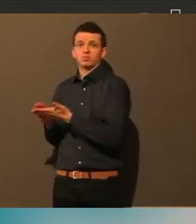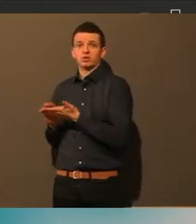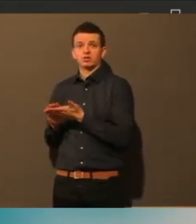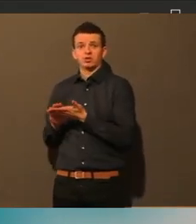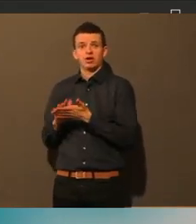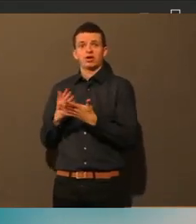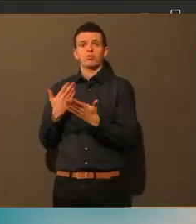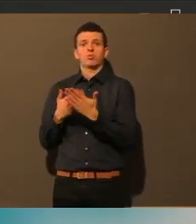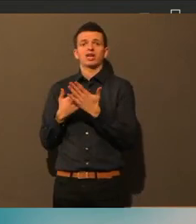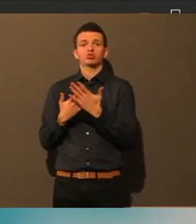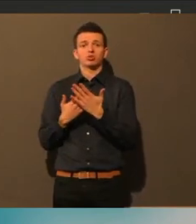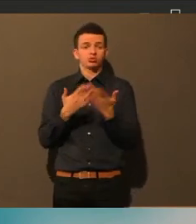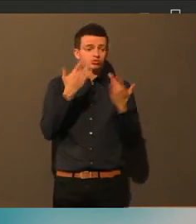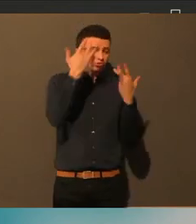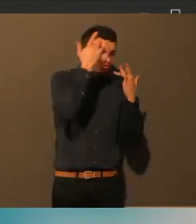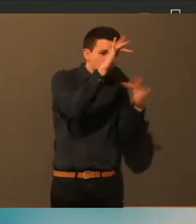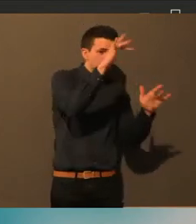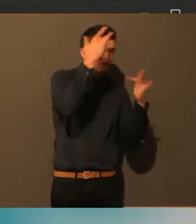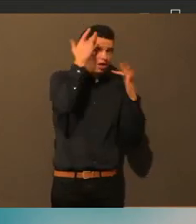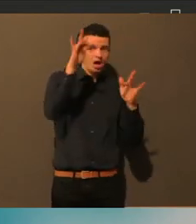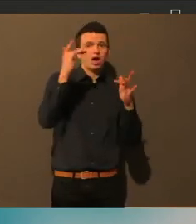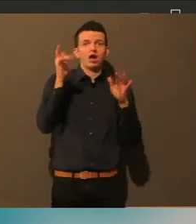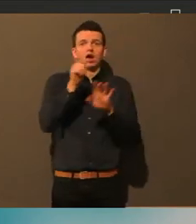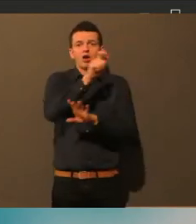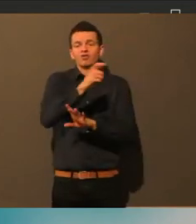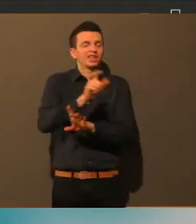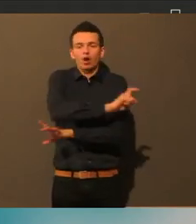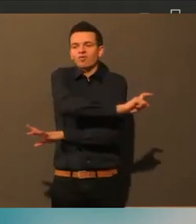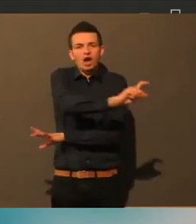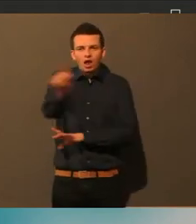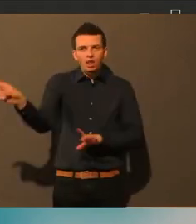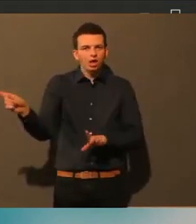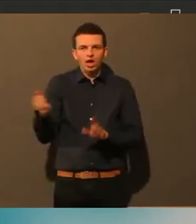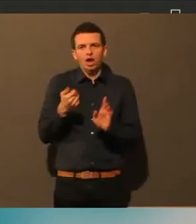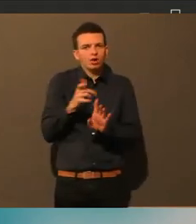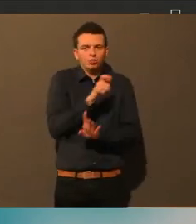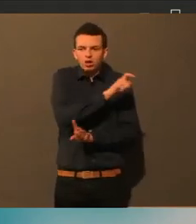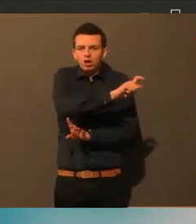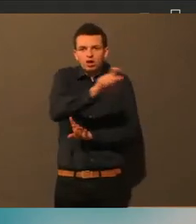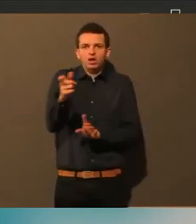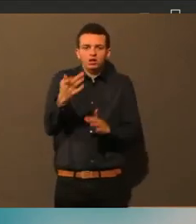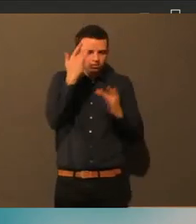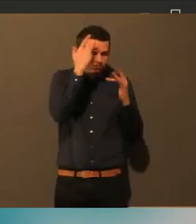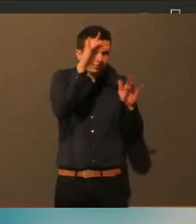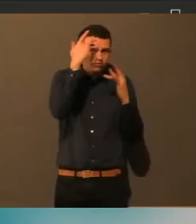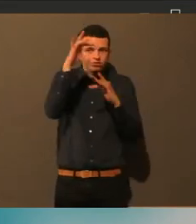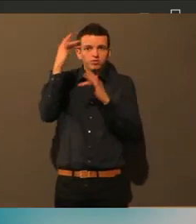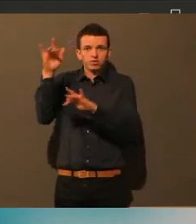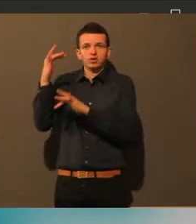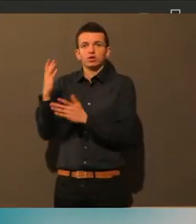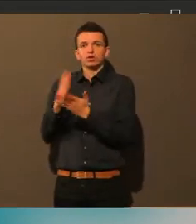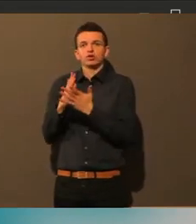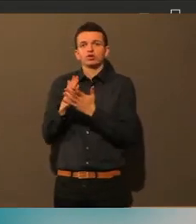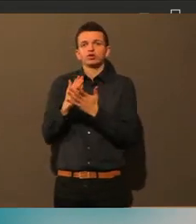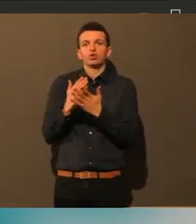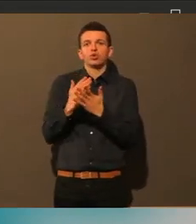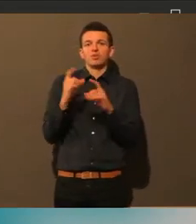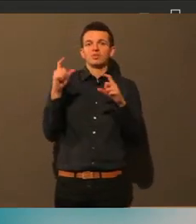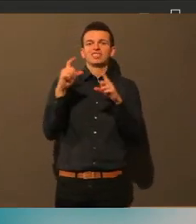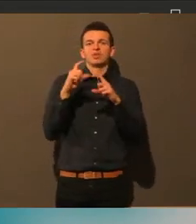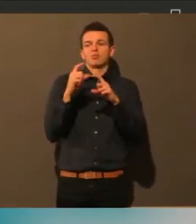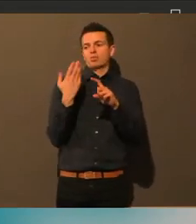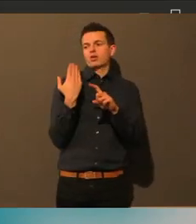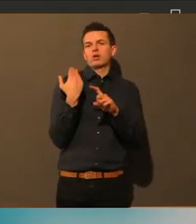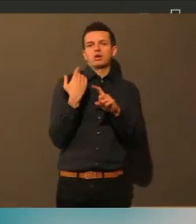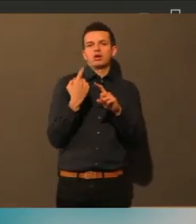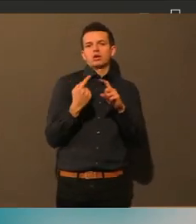Klasse zugelassen, dass sie dann auf Präsenzunterricht verzichten und in Distanzunterricht gehen, hätte man vielleicht auch mögliche Fehler, die jetzt massiv